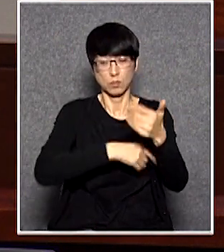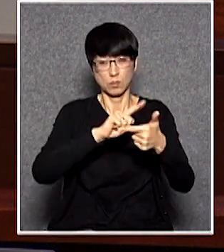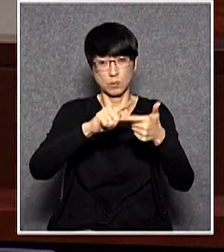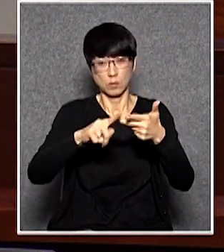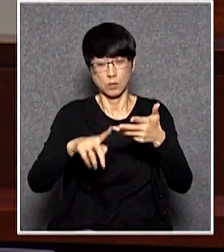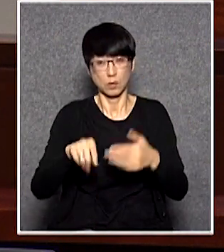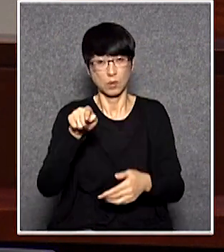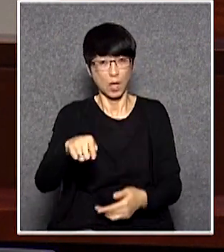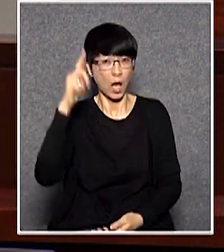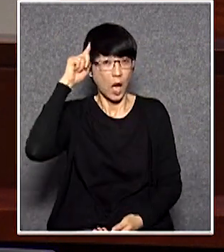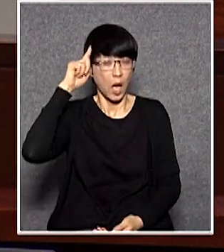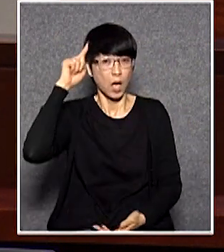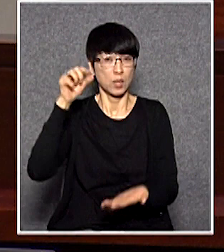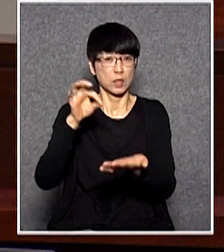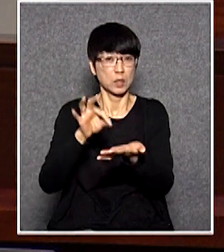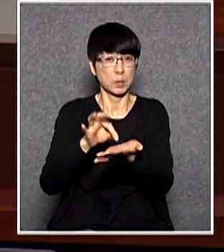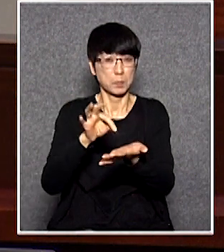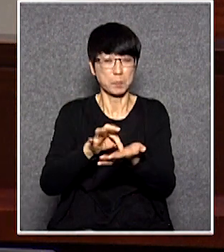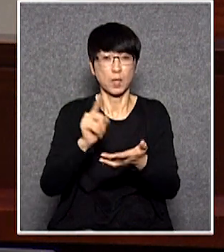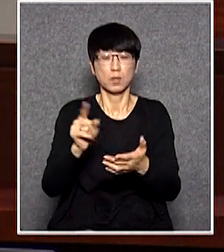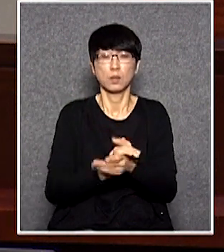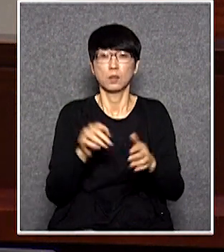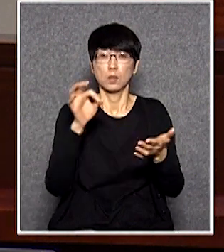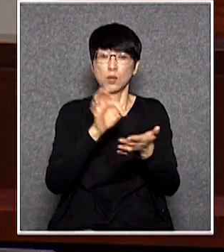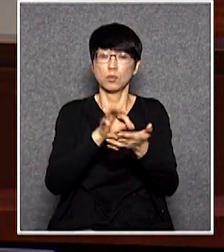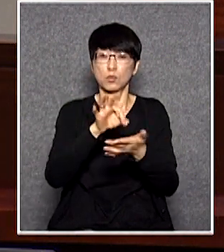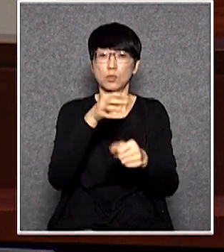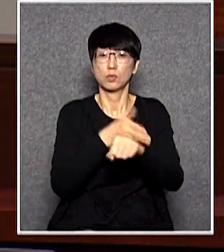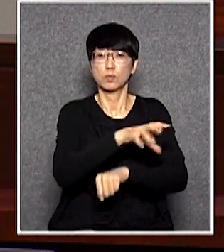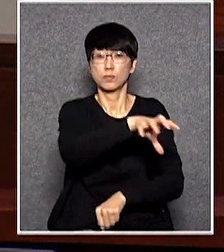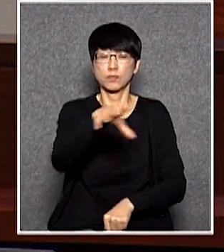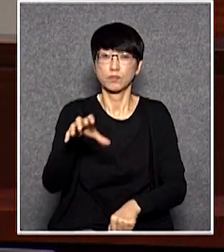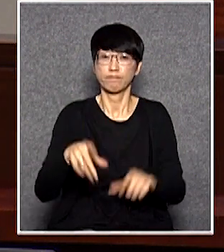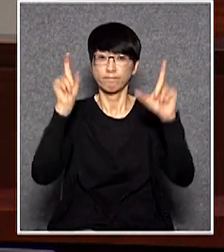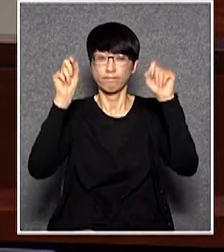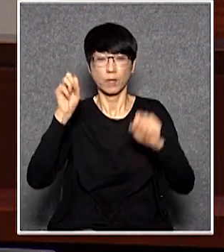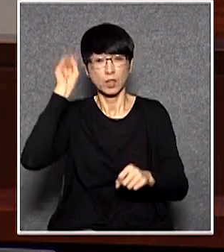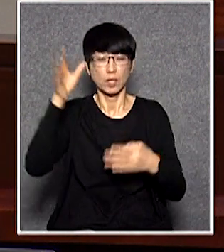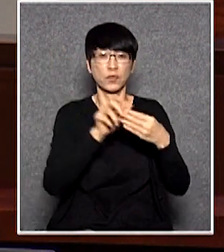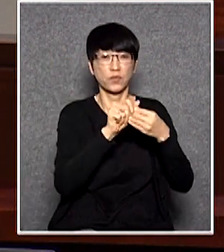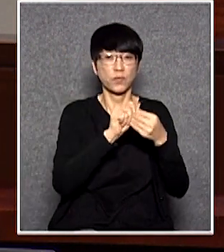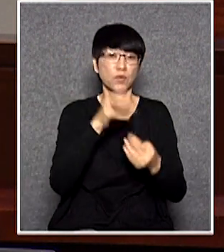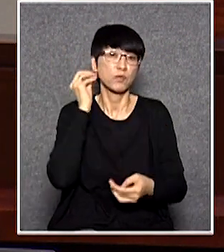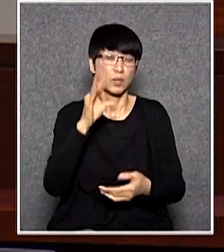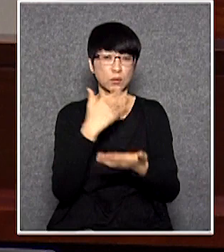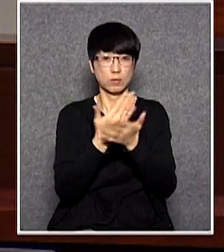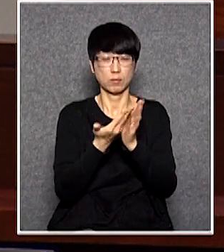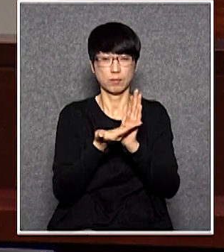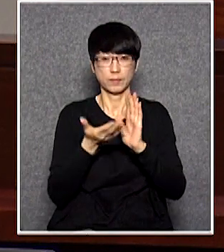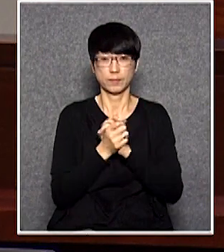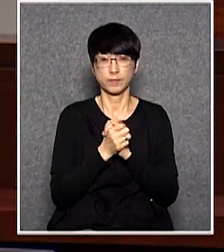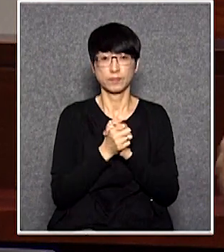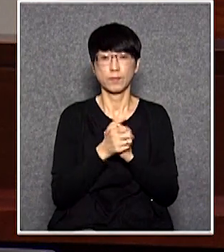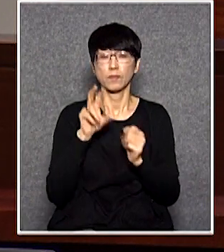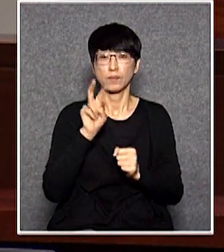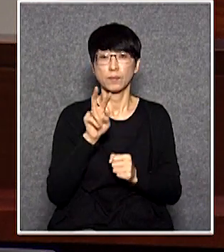點要求重點清掃以地區特色和社區意見之明建議寬限等等那我們看到